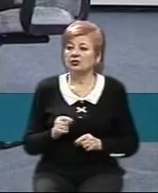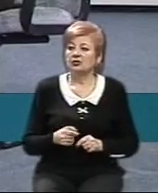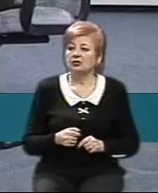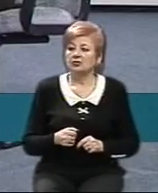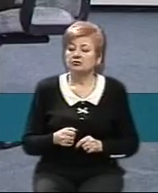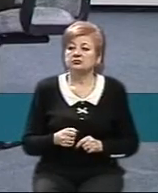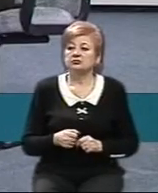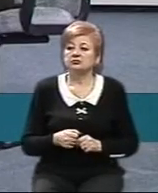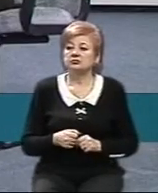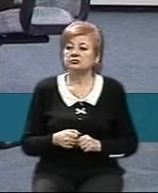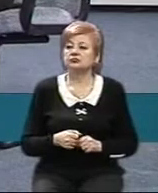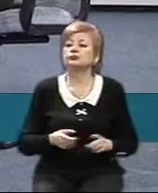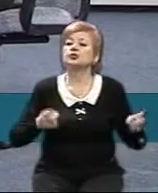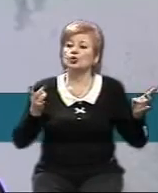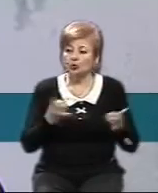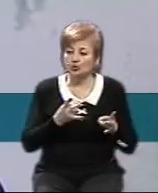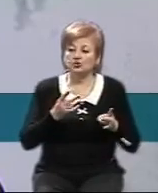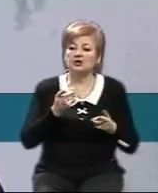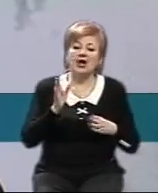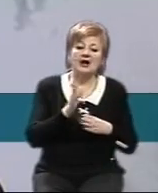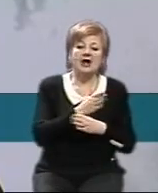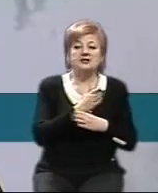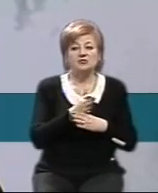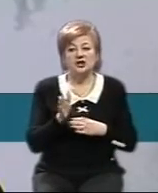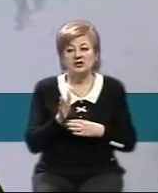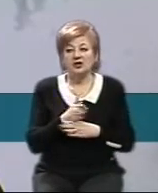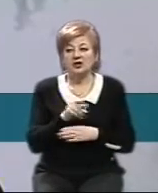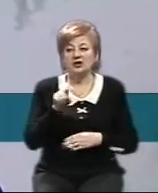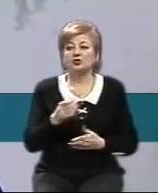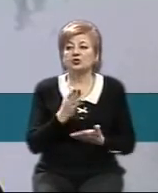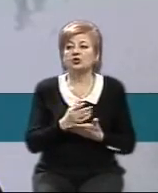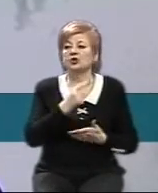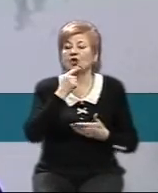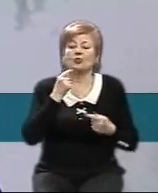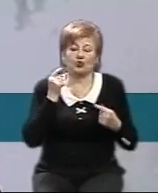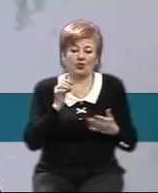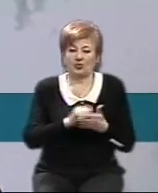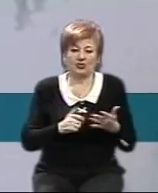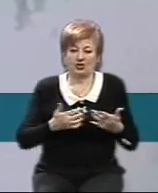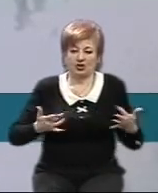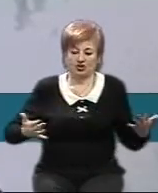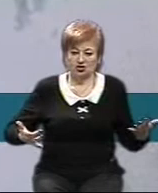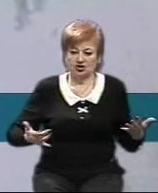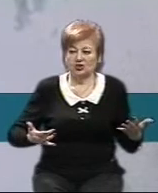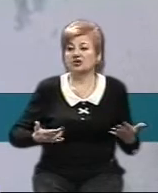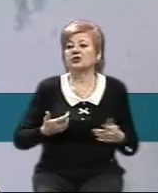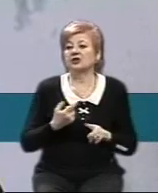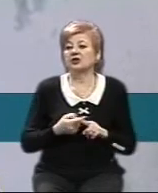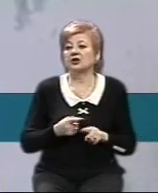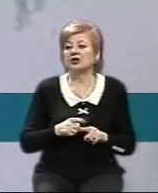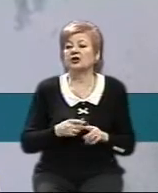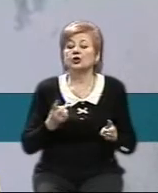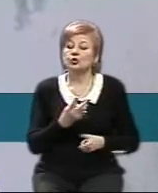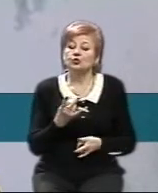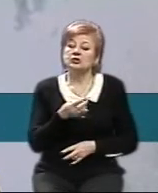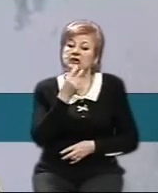стану? Треба розподілити. Насправді, тут є багато різних аспектів і багато гранний, з яких треба